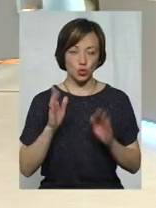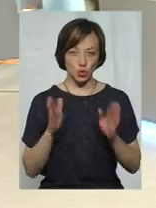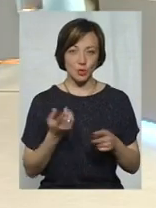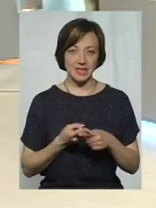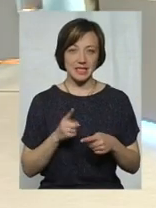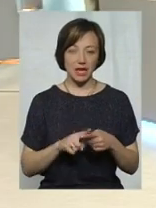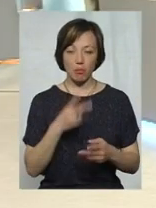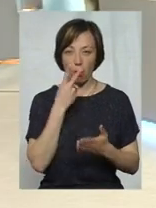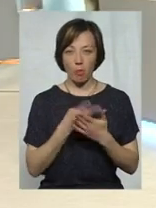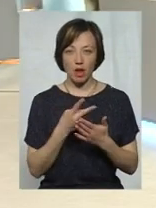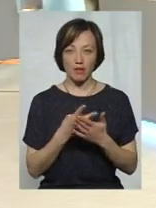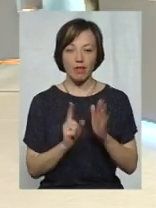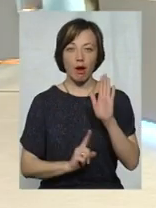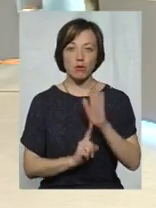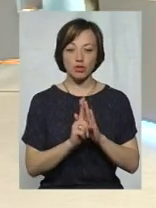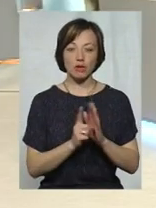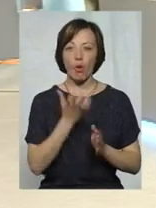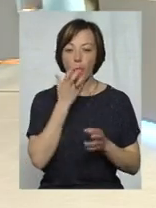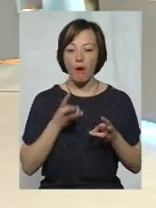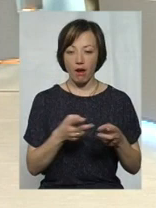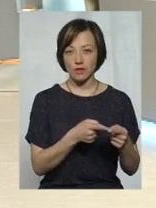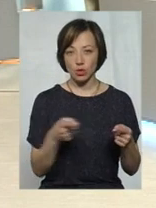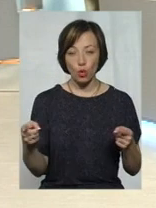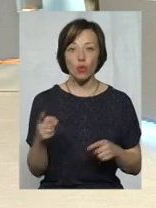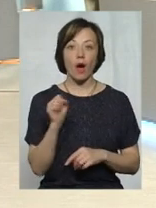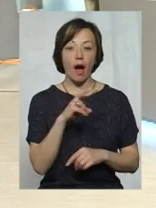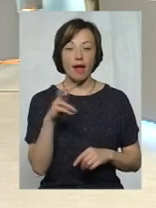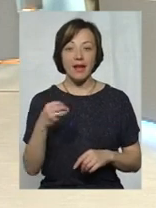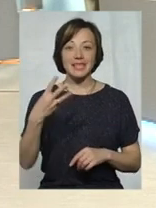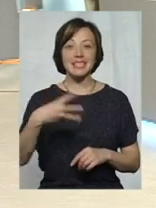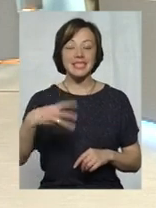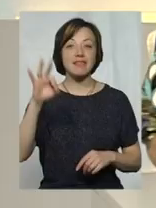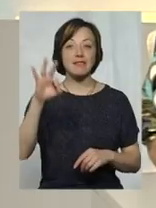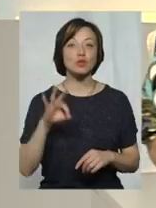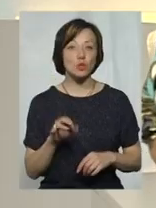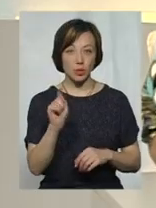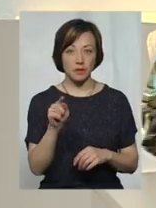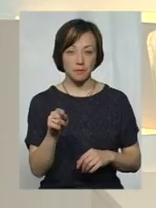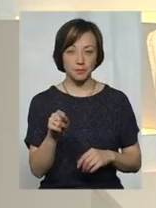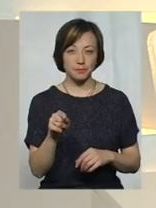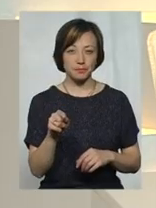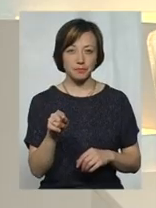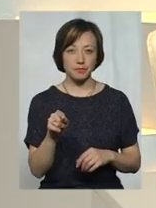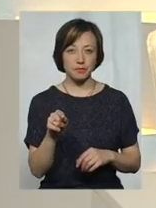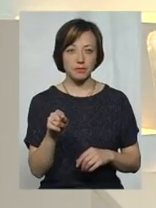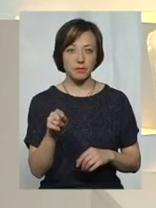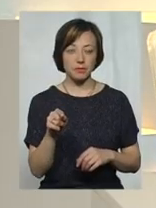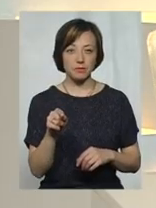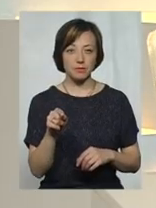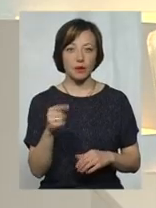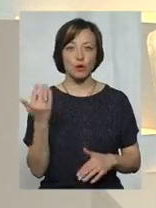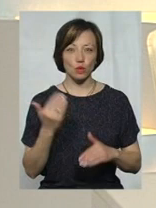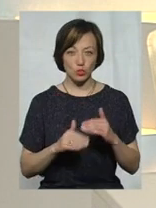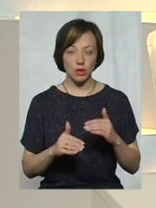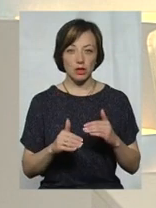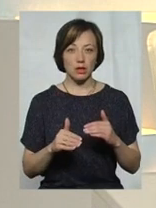це і побачать це вже на початку опалювального сезону. Але от тим 30% вони вже,